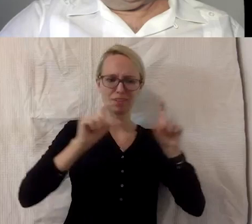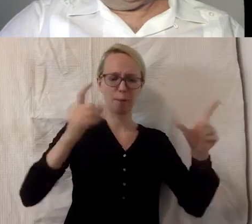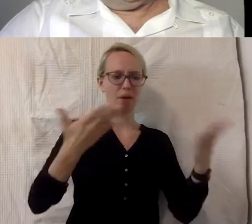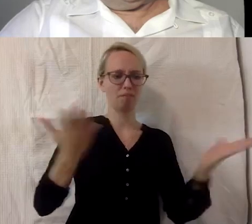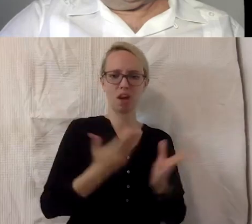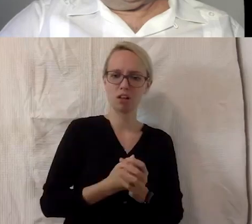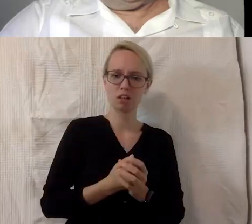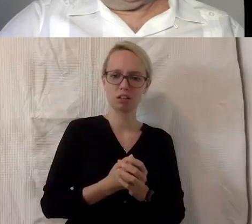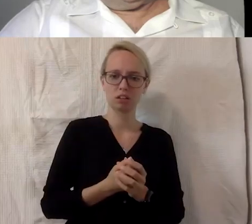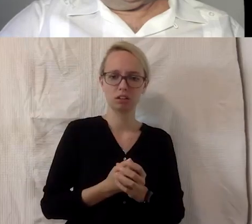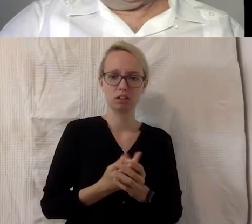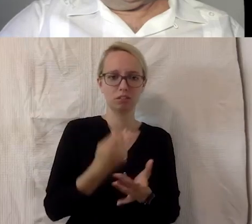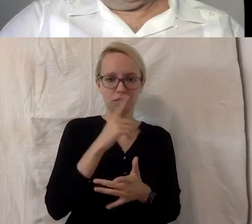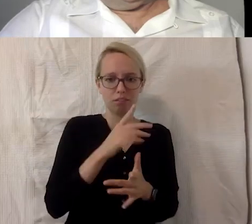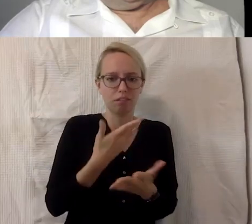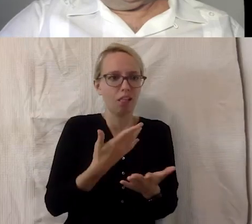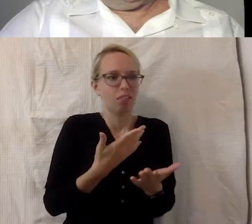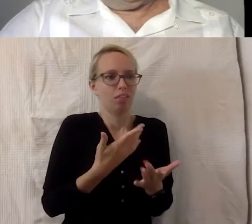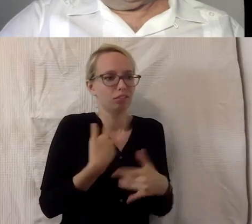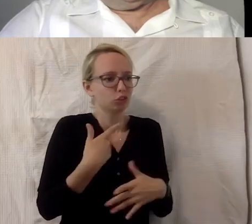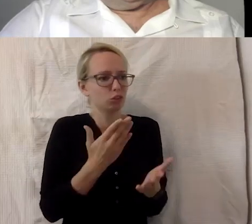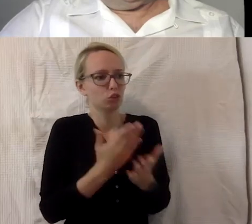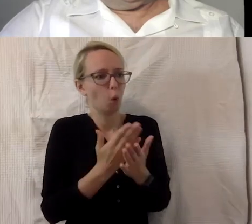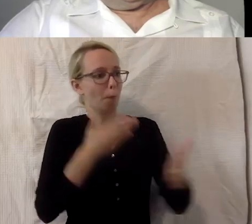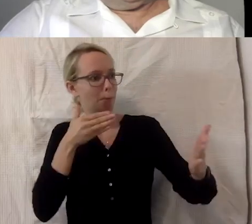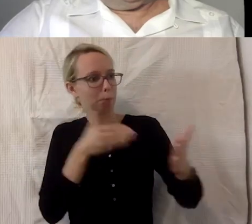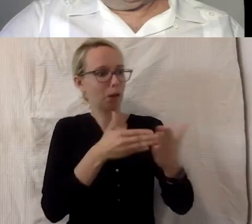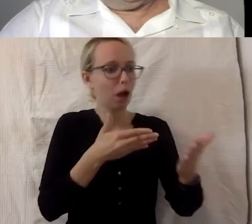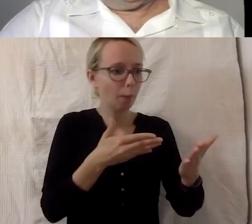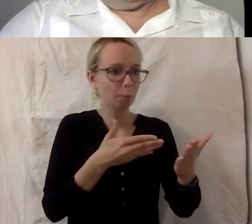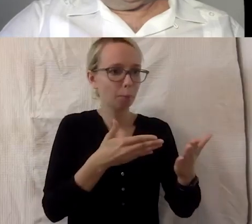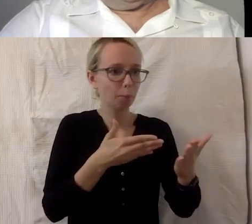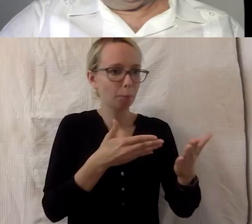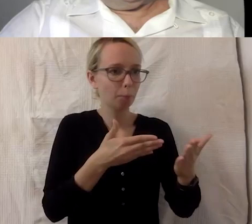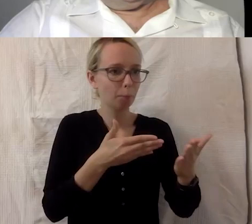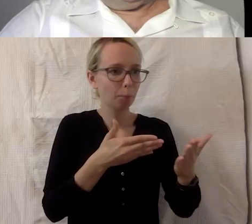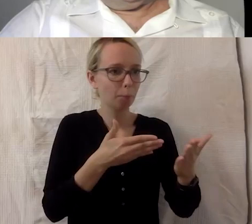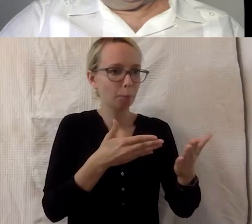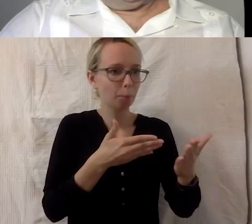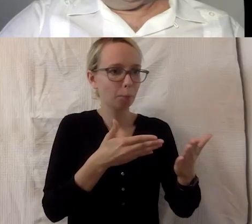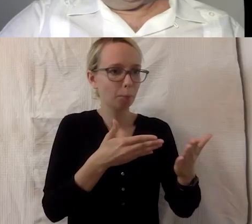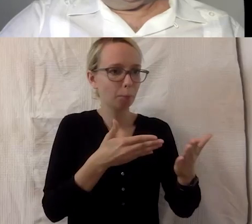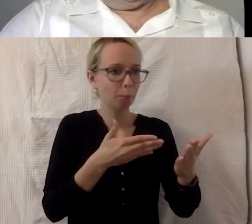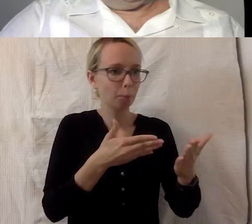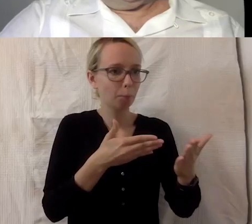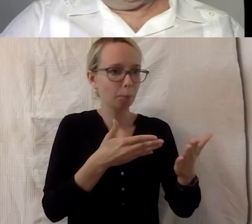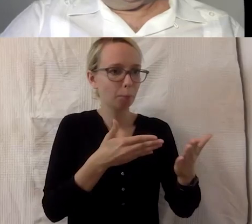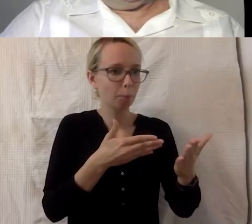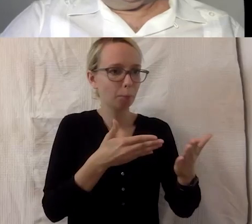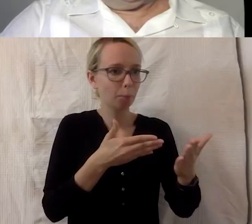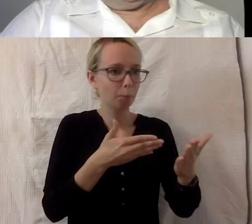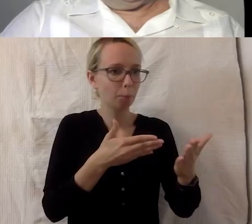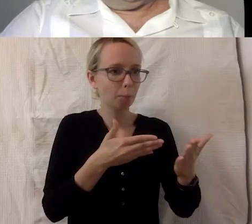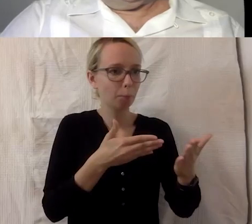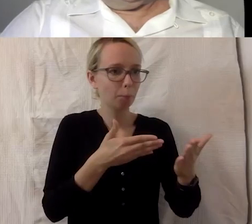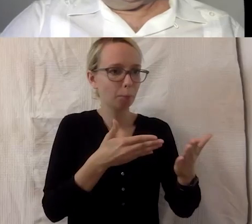der Gläser an der Decke angehauen haben und eben nicht weitergekommen sind und eben ihre Männer vielleicht weiter arbeiten gegangen sind oder uns